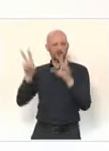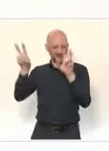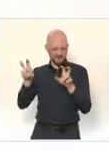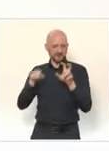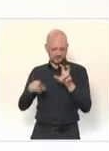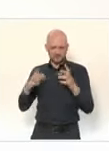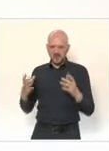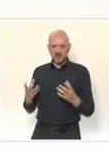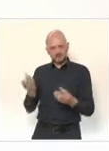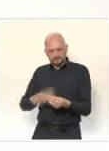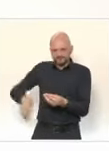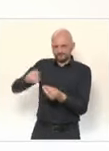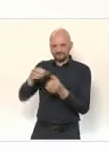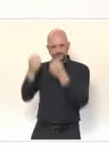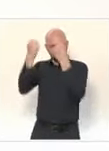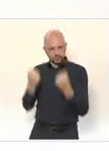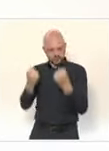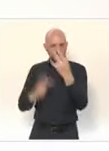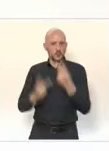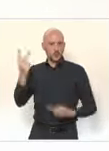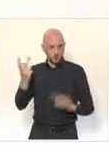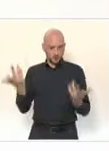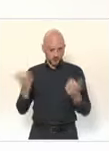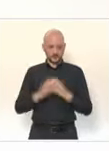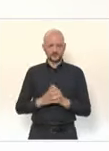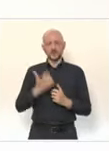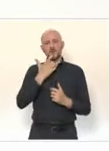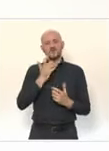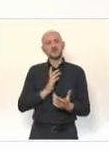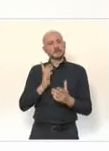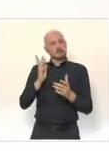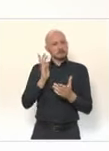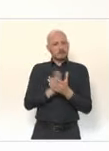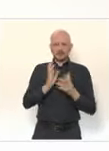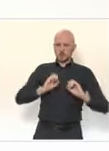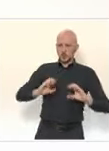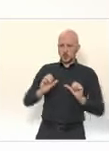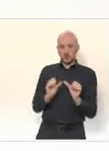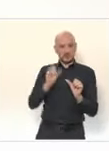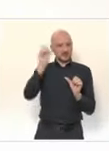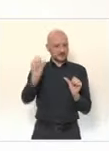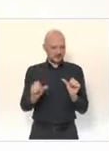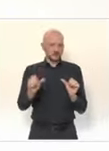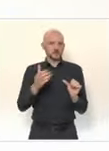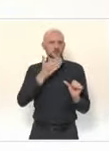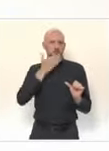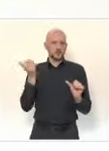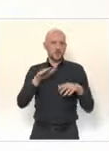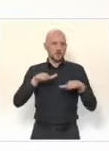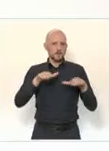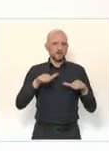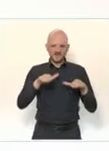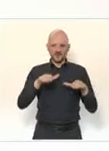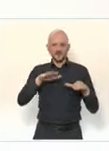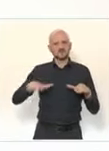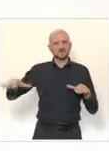recommande d'ailleurs que lorsqu'il y a des classes numériques,'est-à-dire des classes à distance, cela se fasse avec Ma classe à la maison tandis que l'environnement